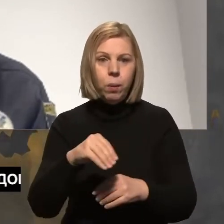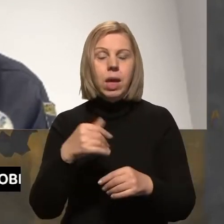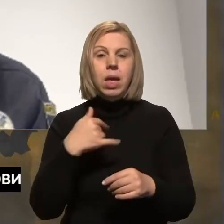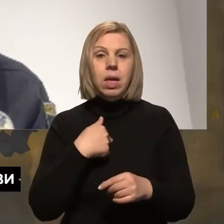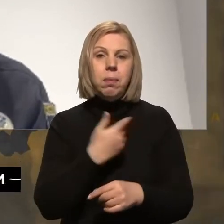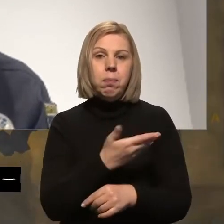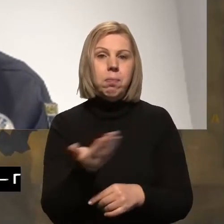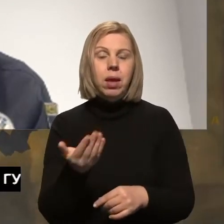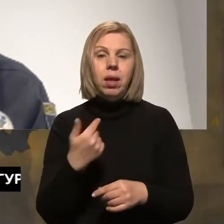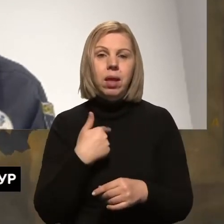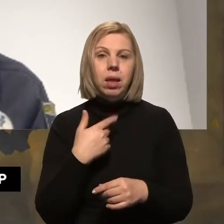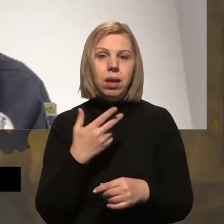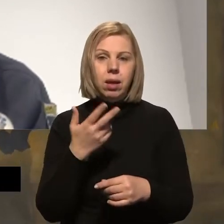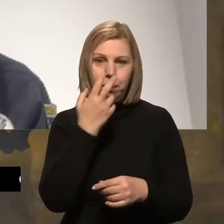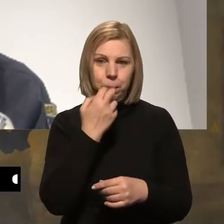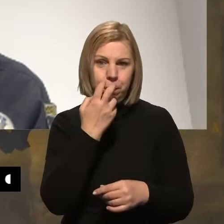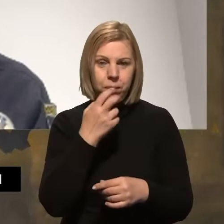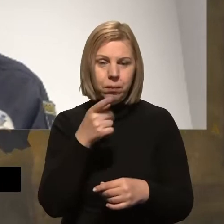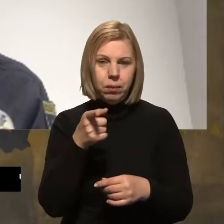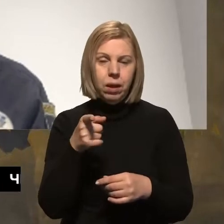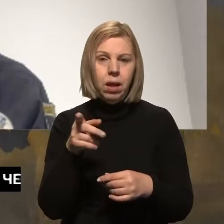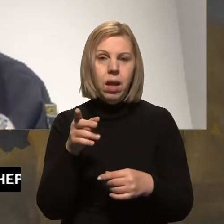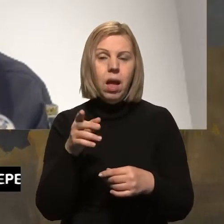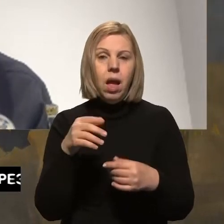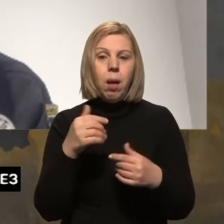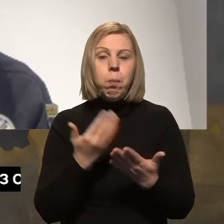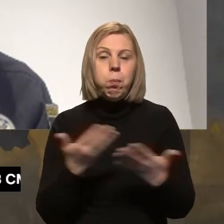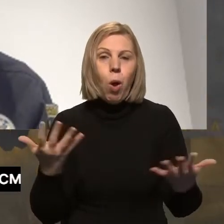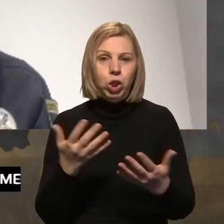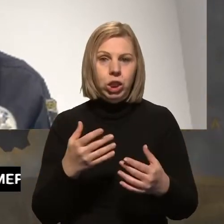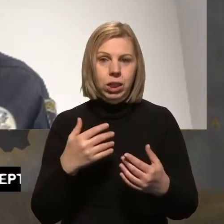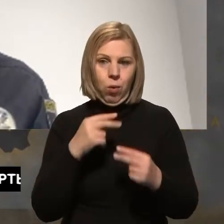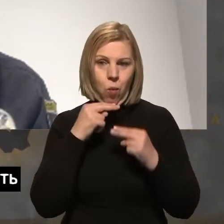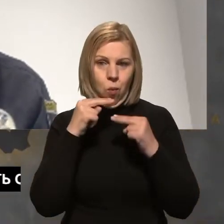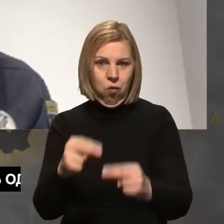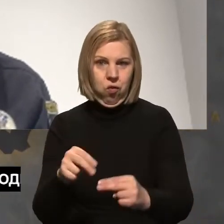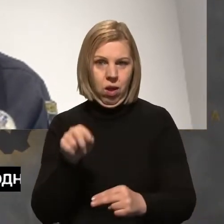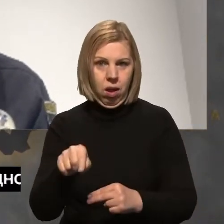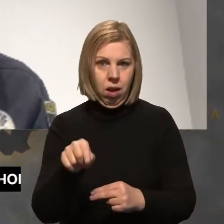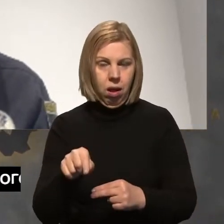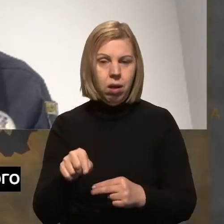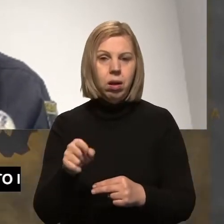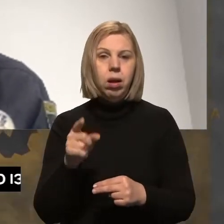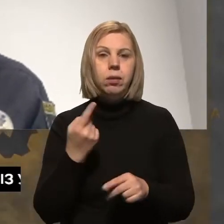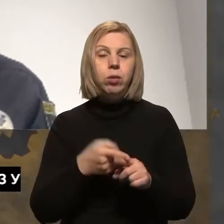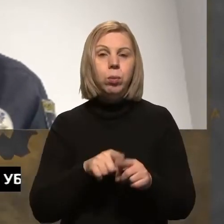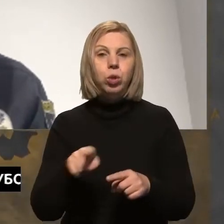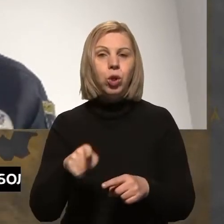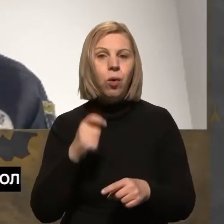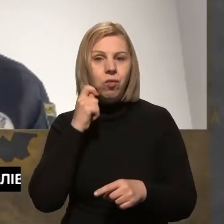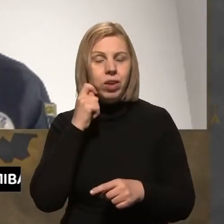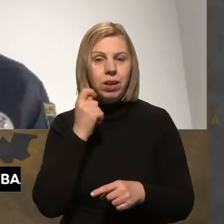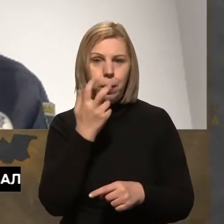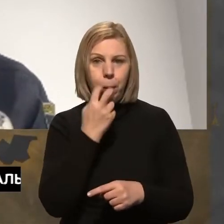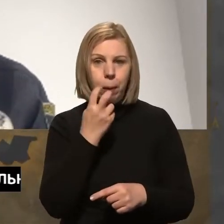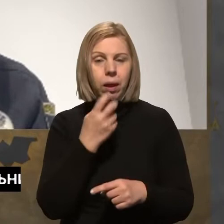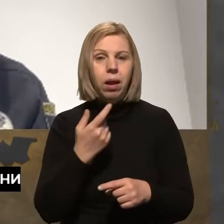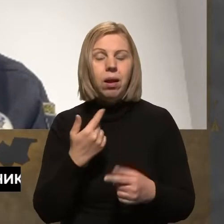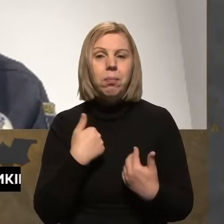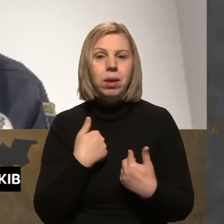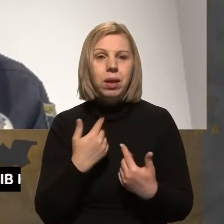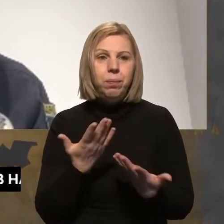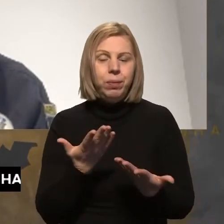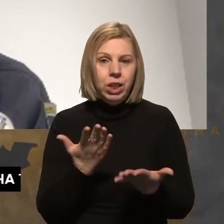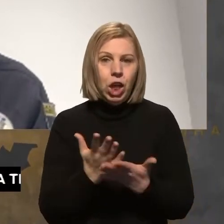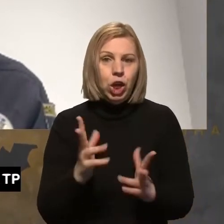ми неповнолітнім намагаємося приділити найбільше своєї уваги, тому що в цьому віці ми ще, в принципі, є